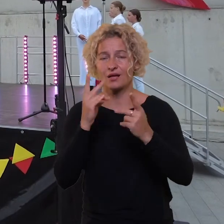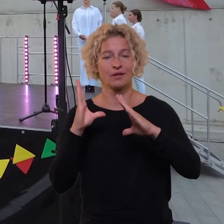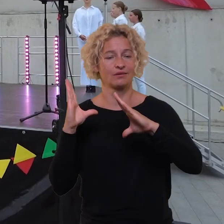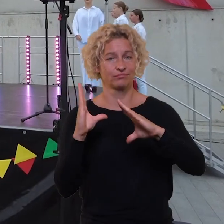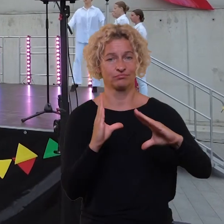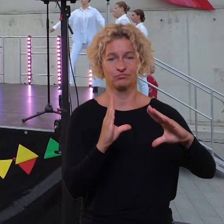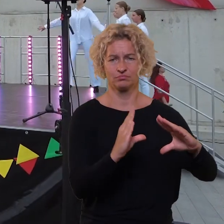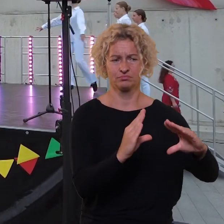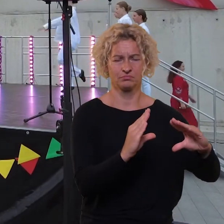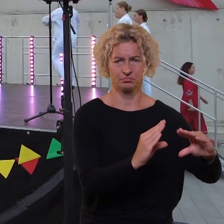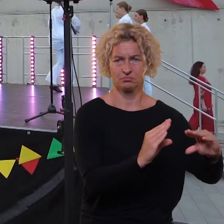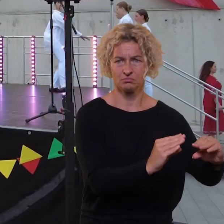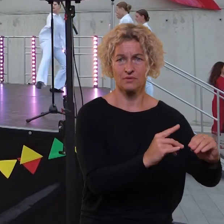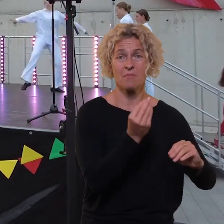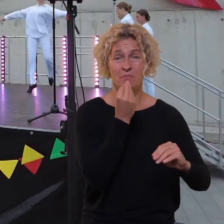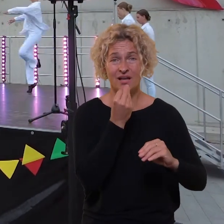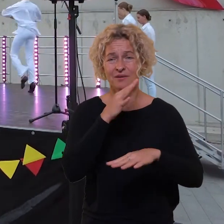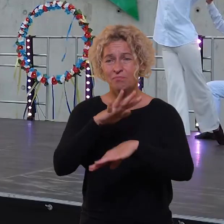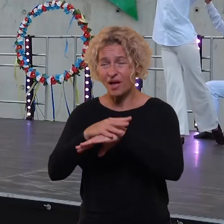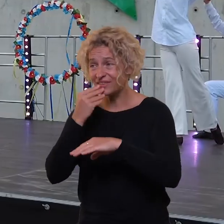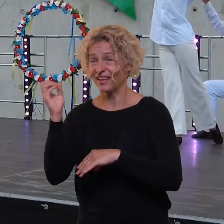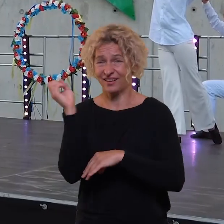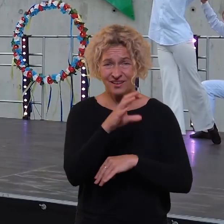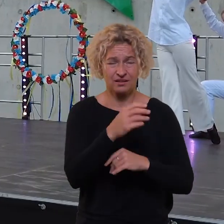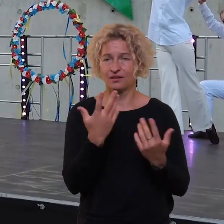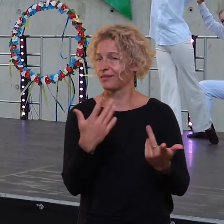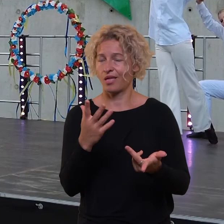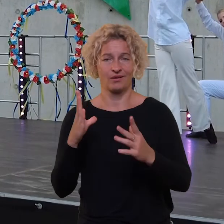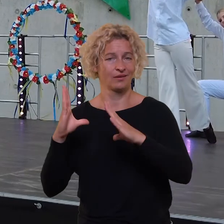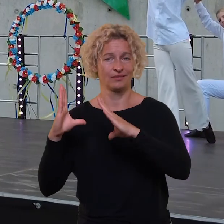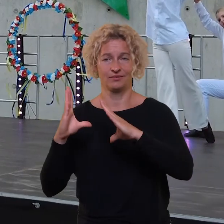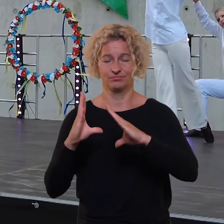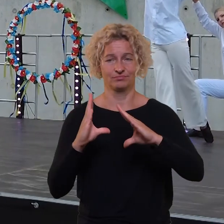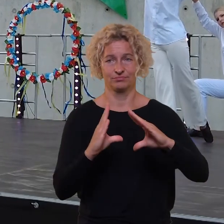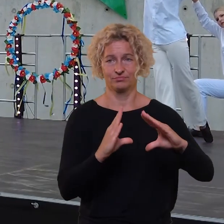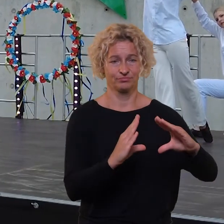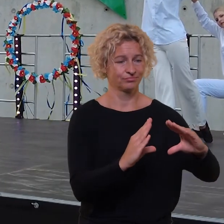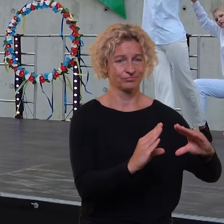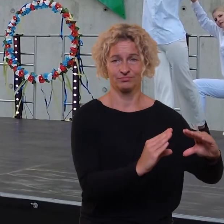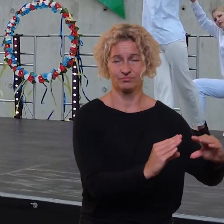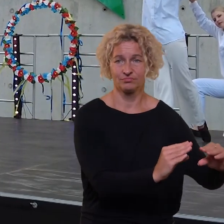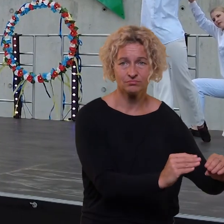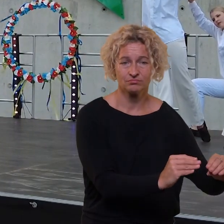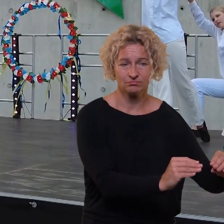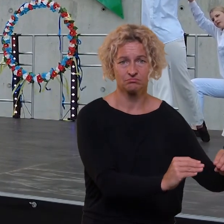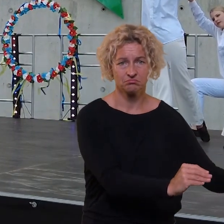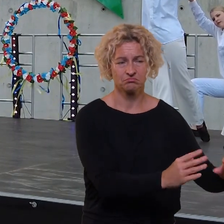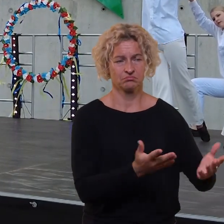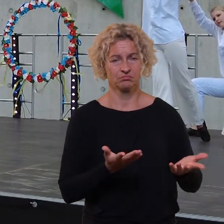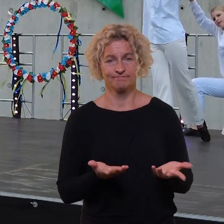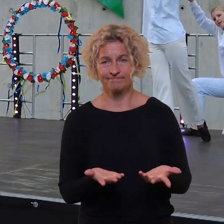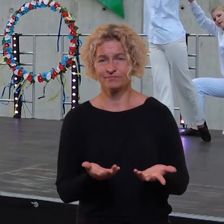bankas taip pat jaučia, aš manau, kad mažiau žmonės perka produktų ilgo galiavimo. Jaučiasi tikrai tas toks,